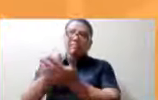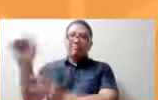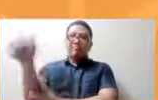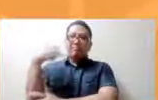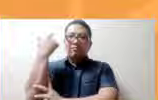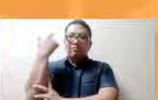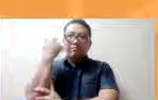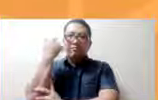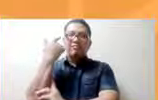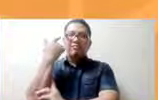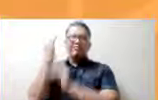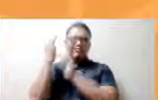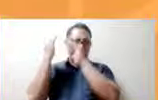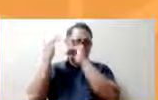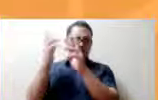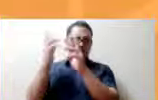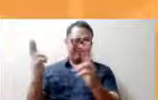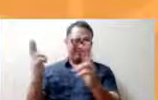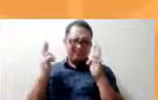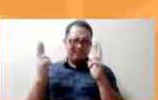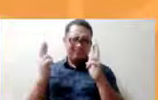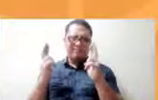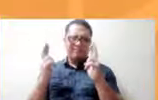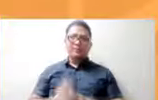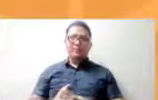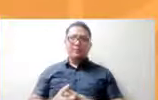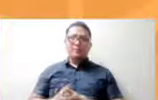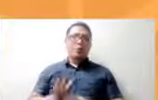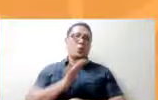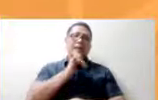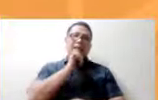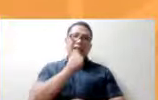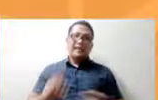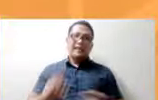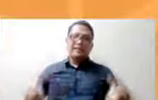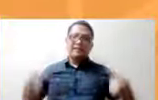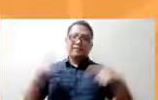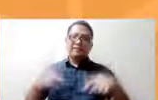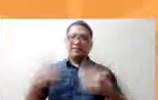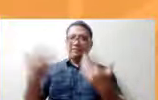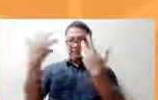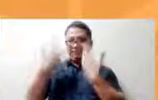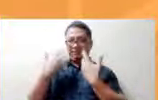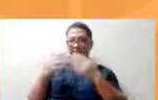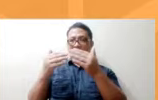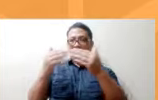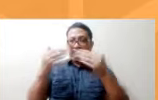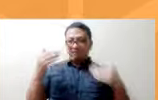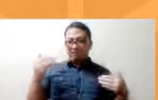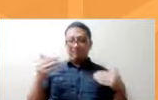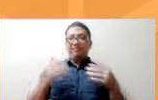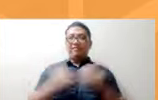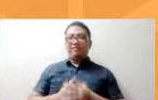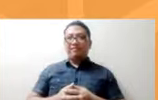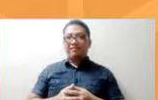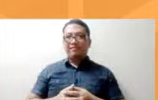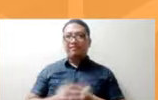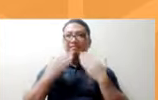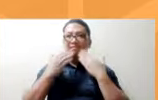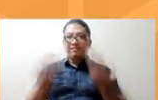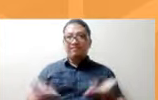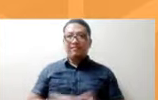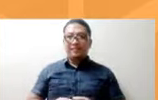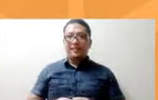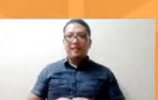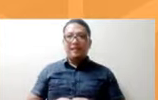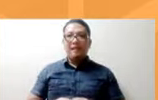hoping fingers crossed na hindi na siguro kami mapag-iwanan at sana nga po thank you thank you very